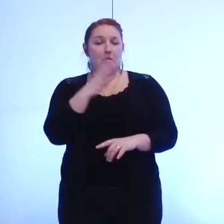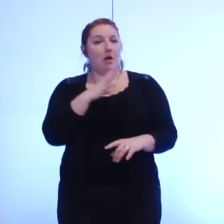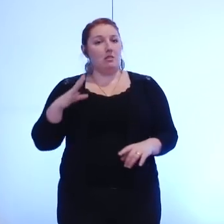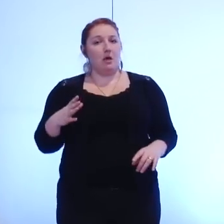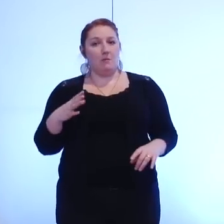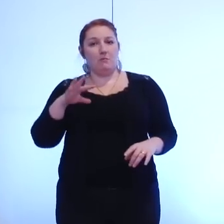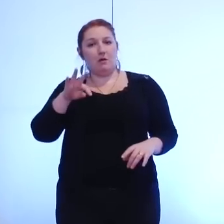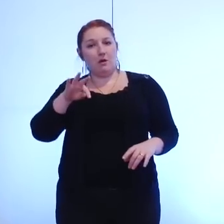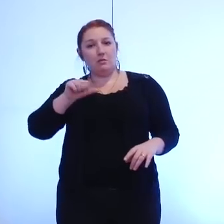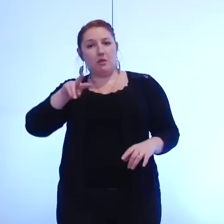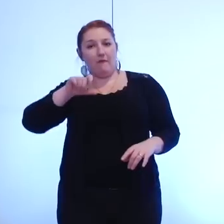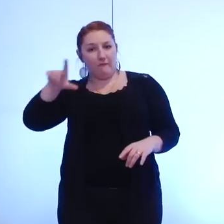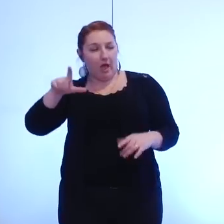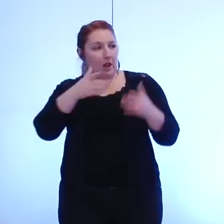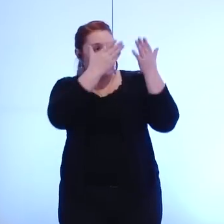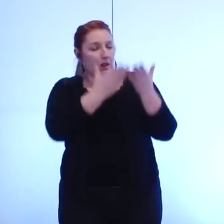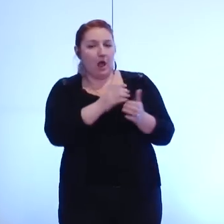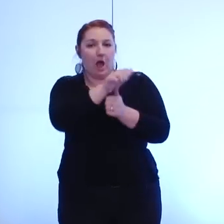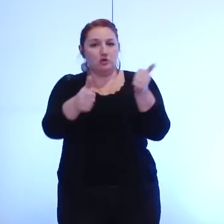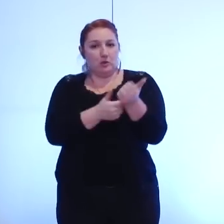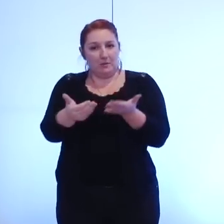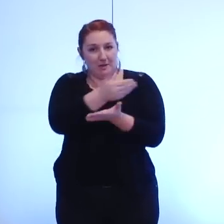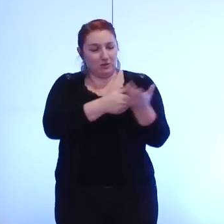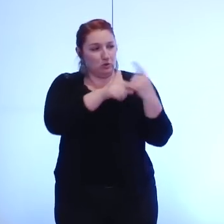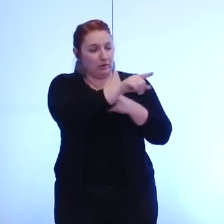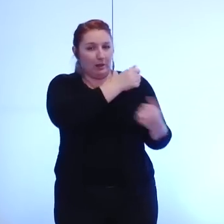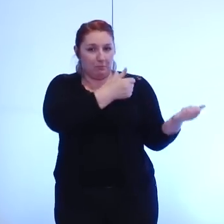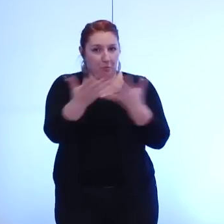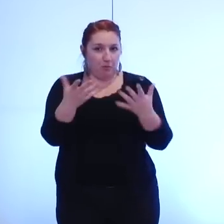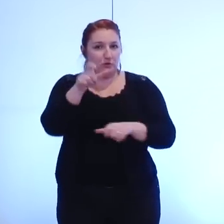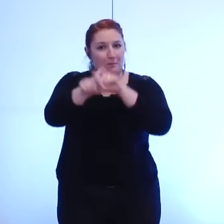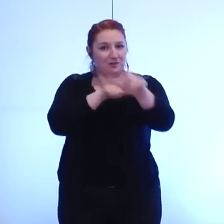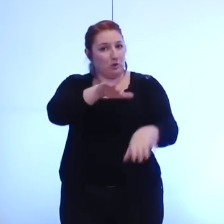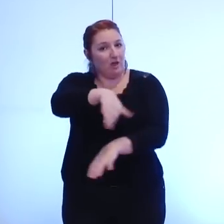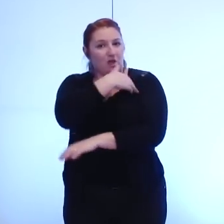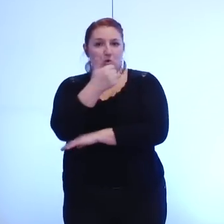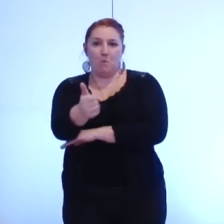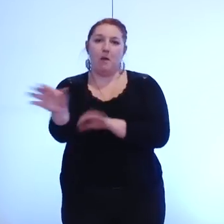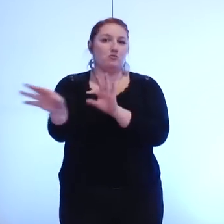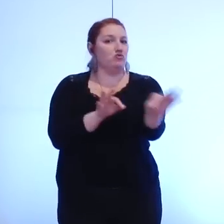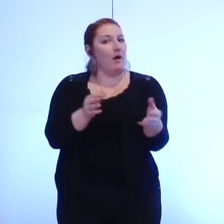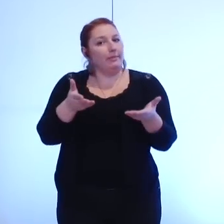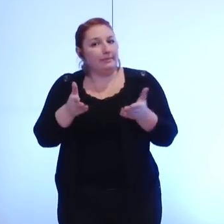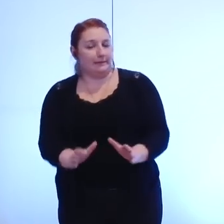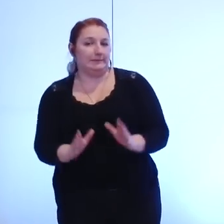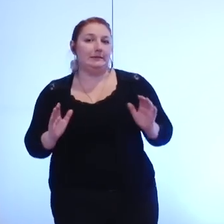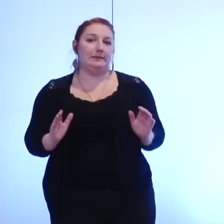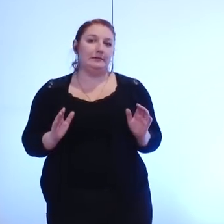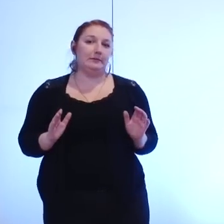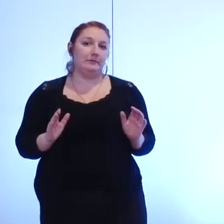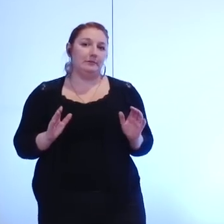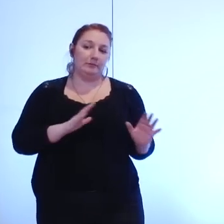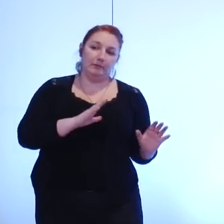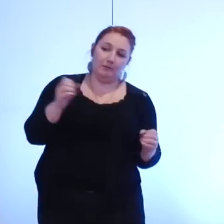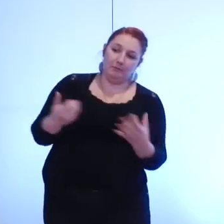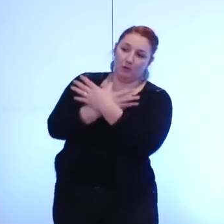personnel à ce que nous ayons proposé aux agents de faire le choix de pouvoir être transféré